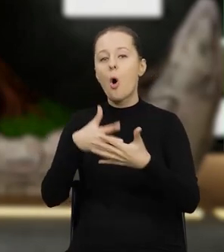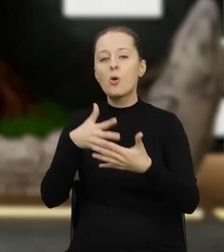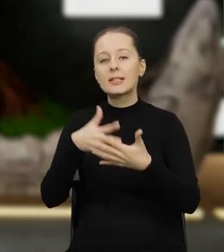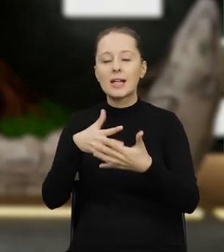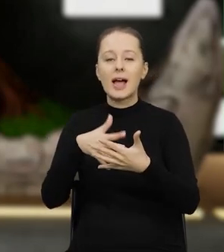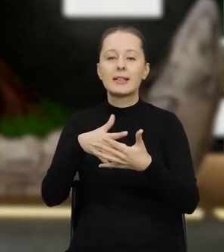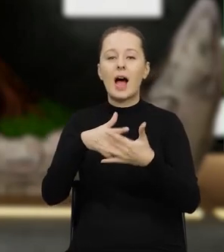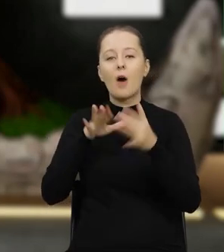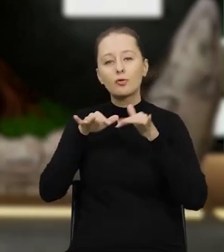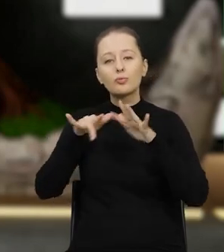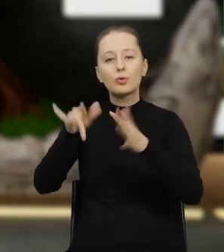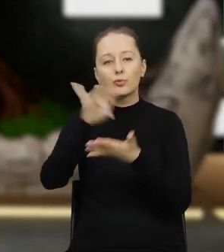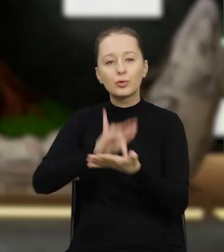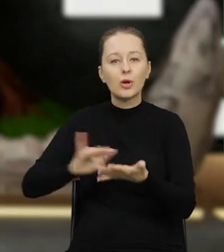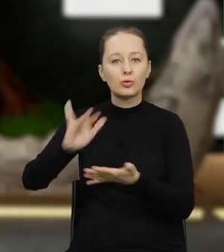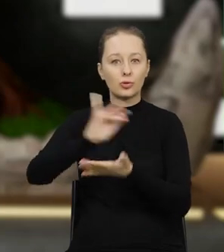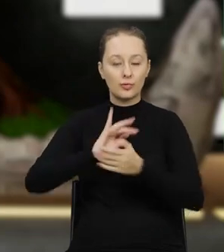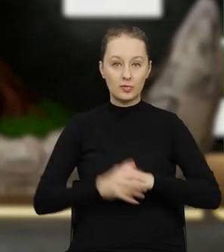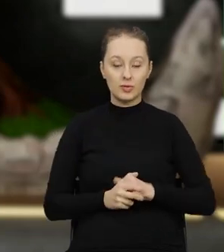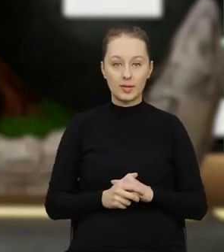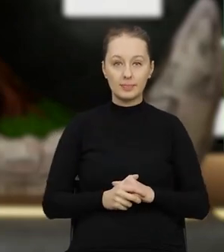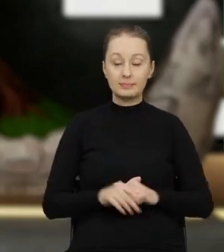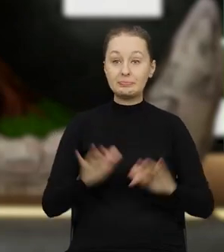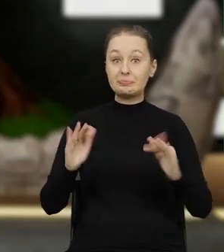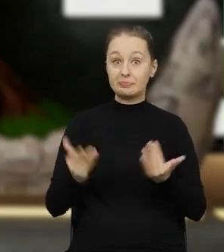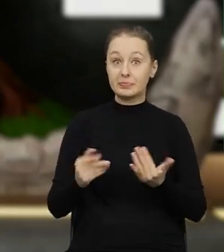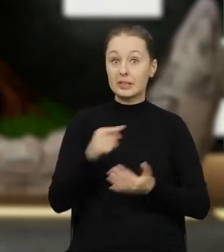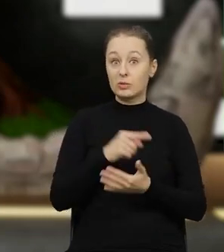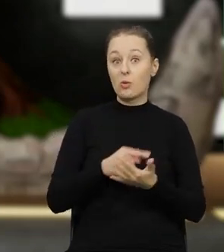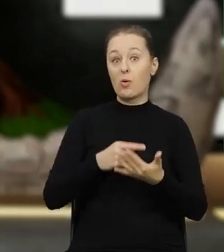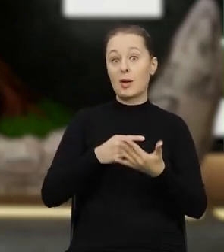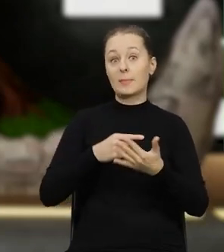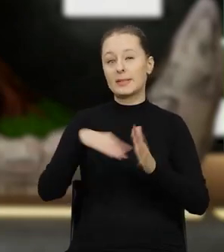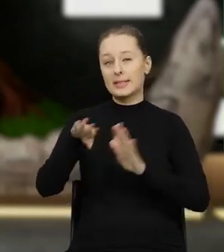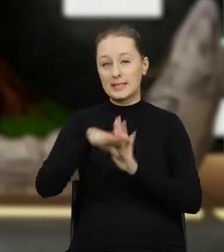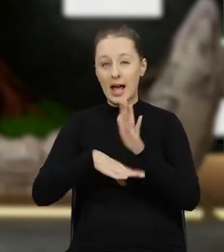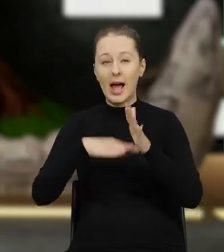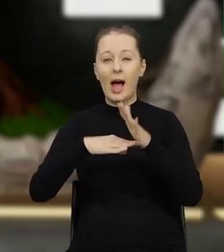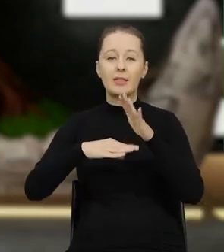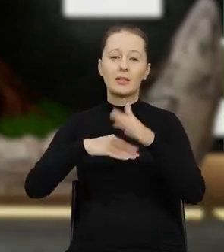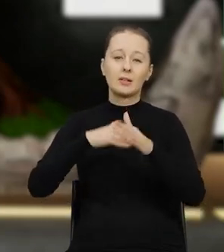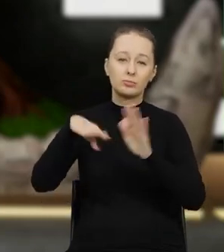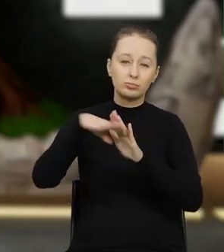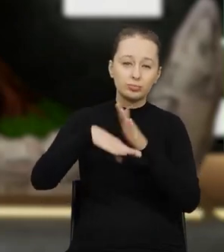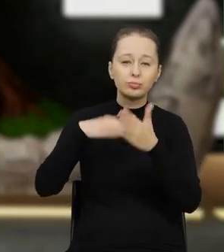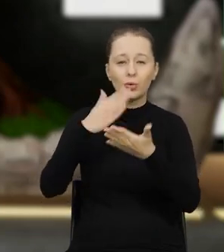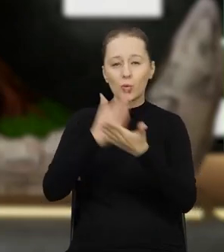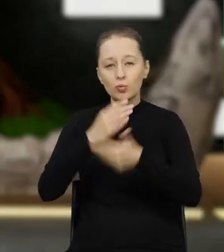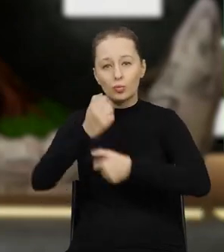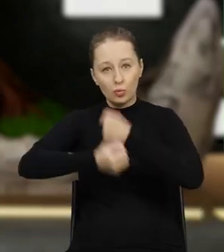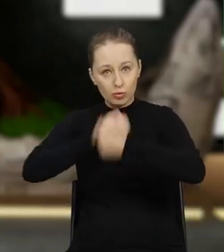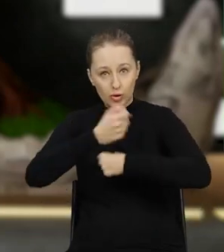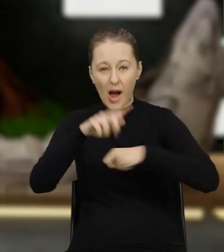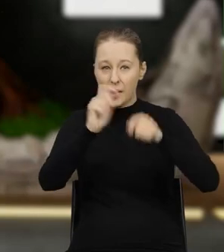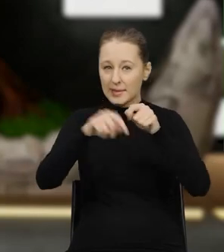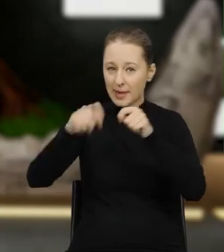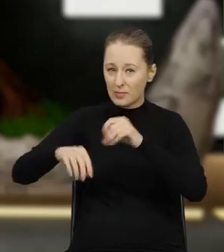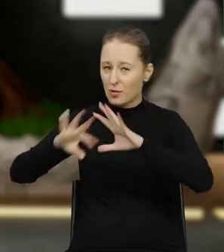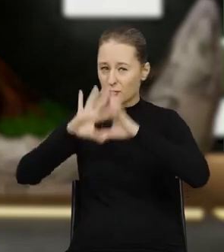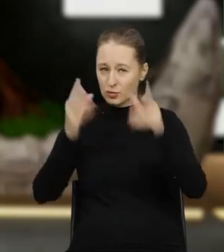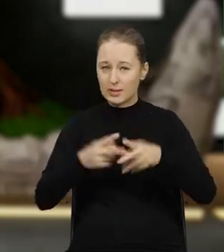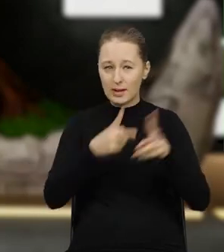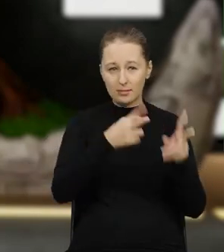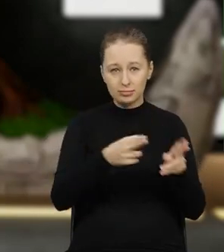oddziaływania na środowisko. Także mamy do czynienia z instalacjami, które już funkcjonują, już są sprawdzone, już jakby